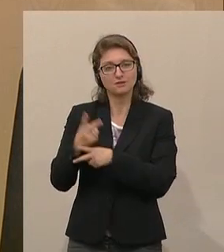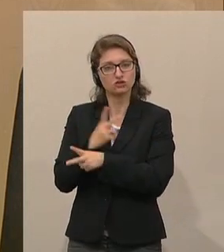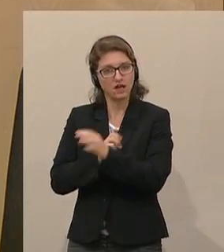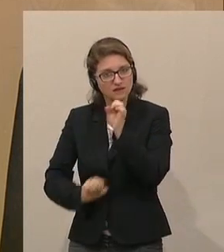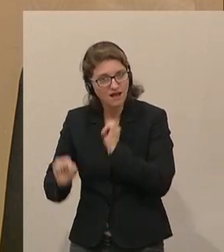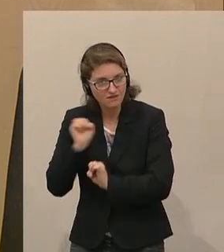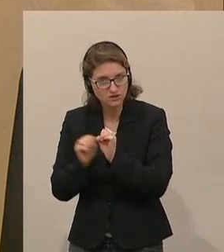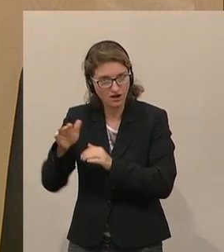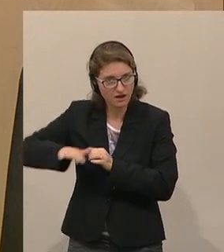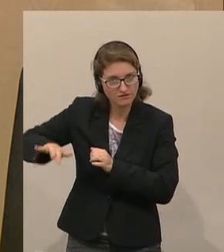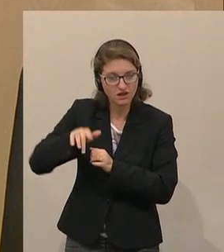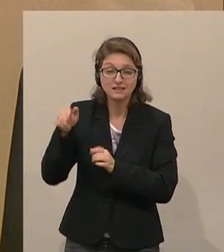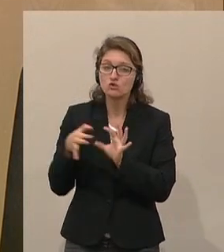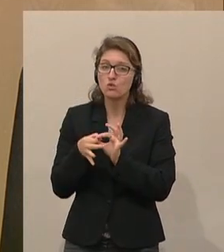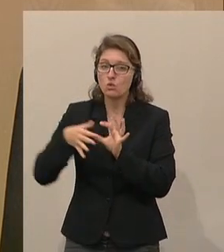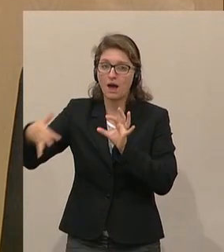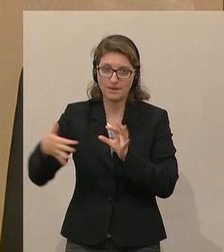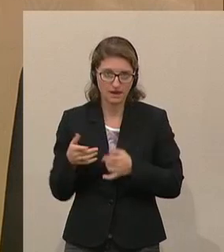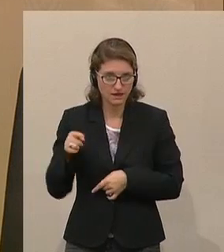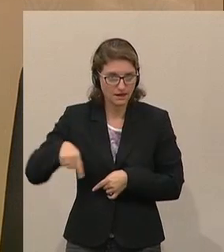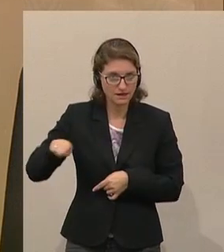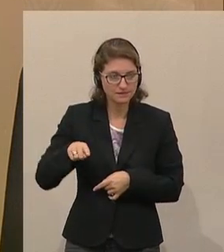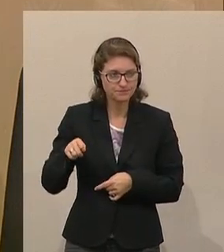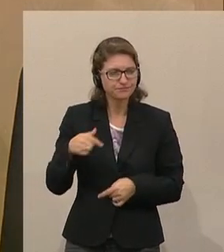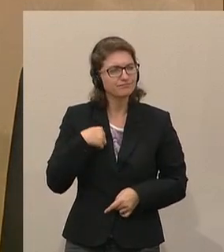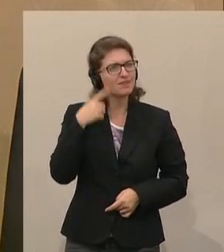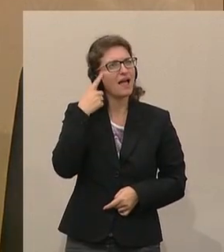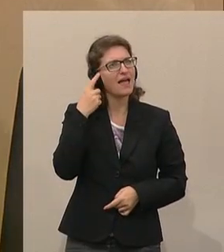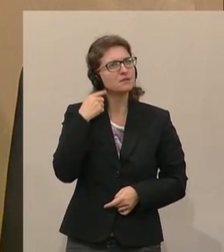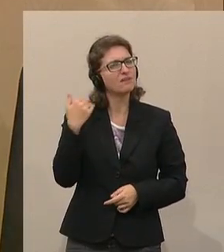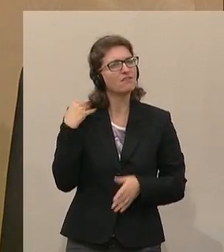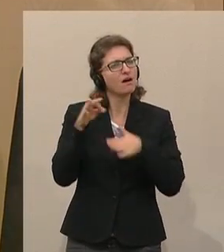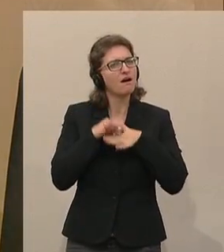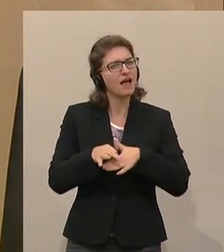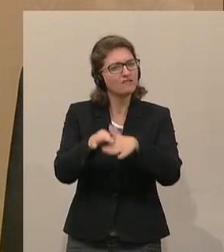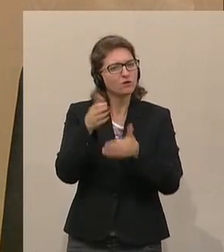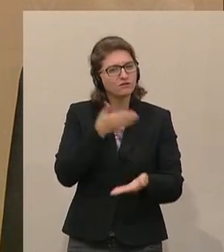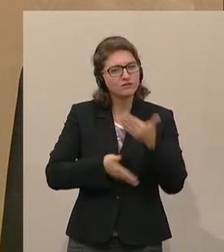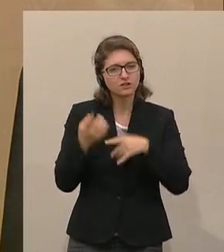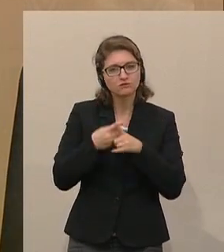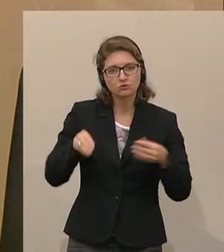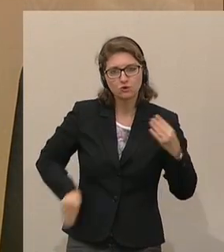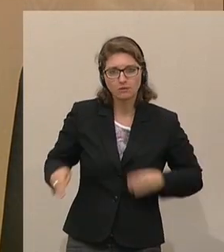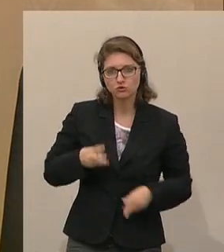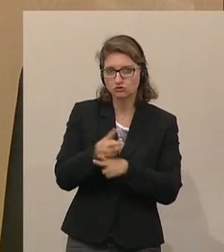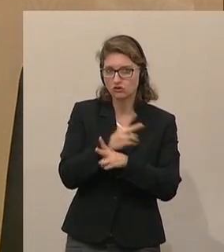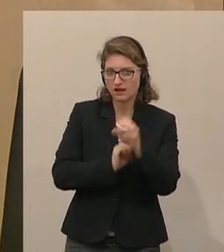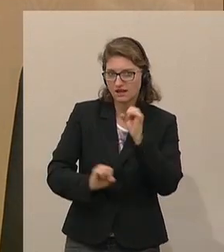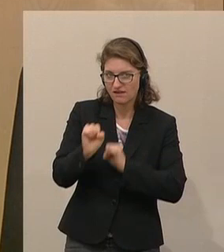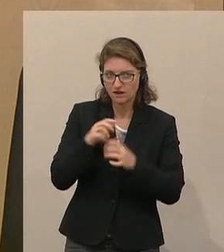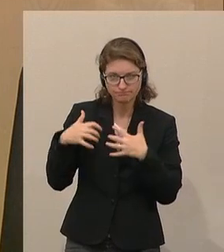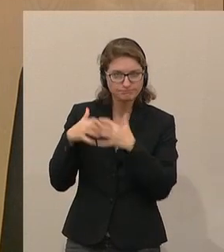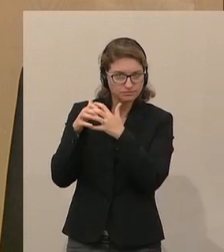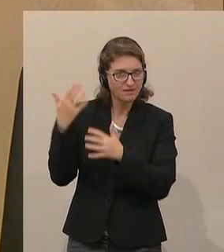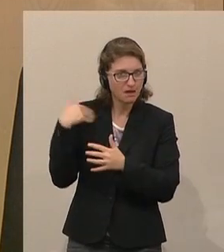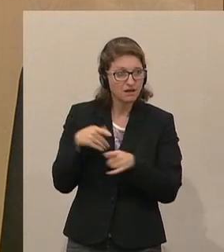gibt, die unabhängig ist. Ich erinnere mich, bei der Einführung der Wirtschafts und Korruptionsstaatsanwaltschaft haben zu